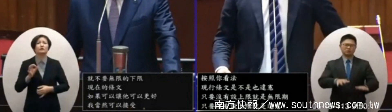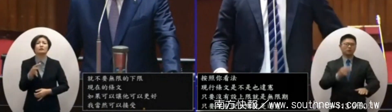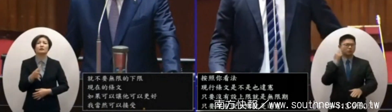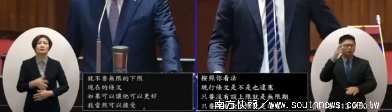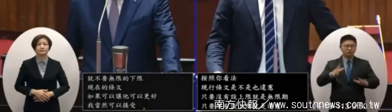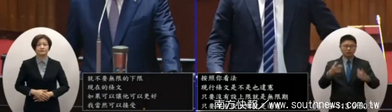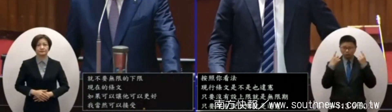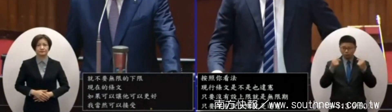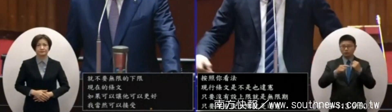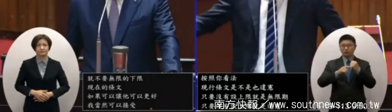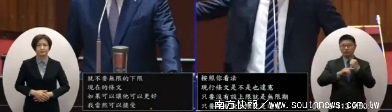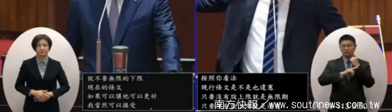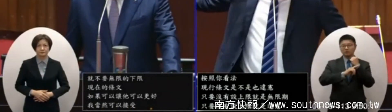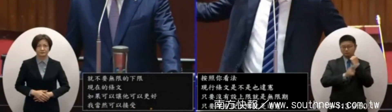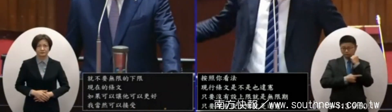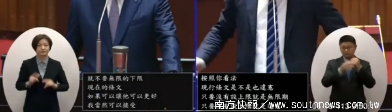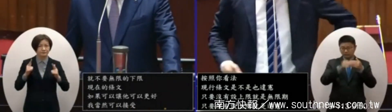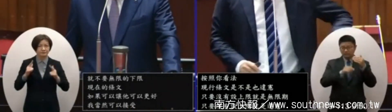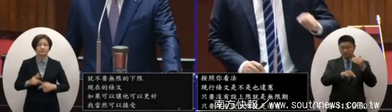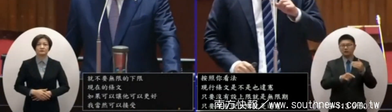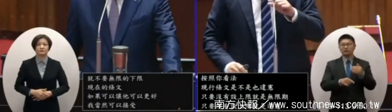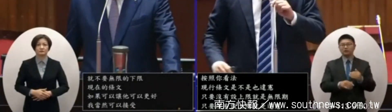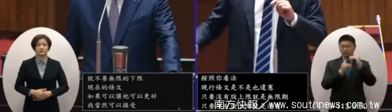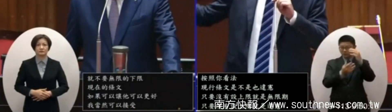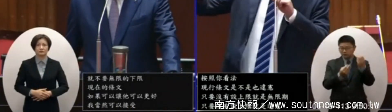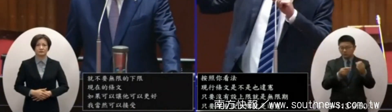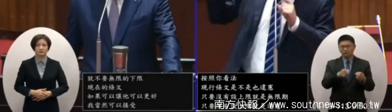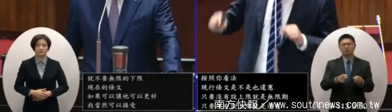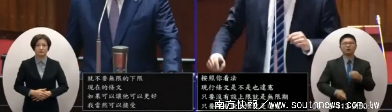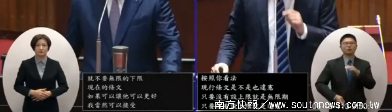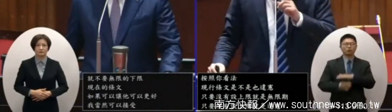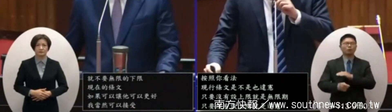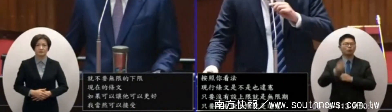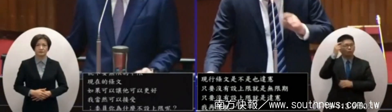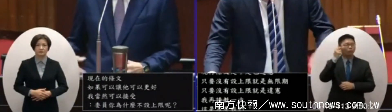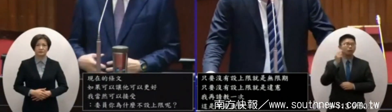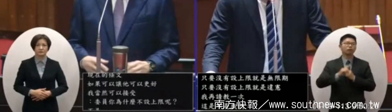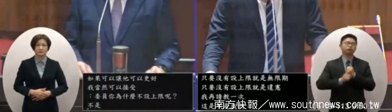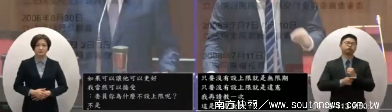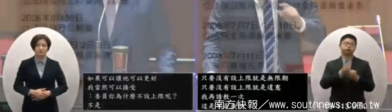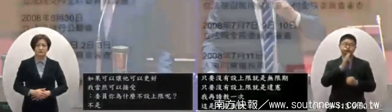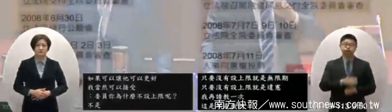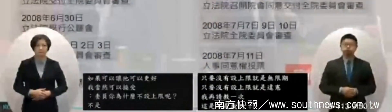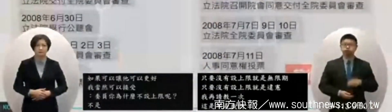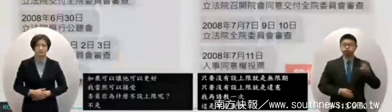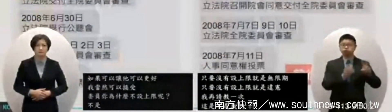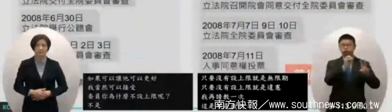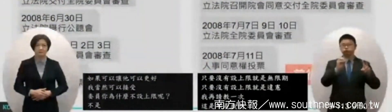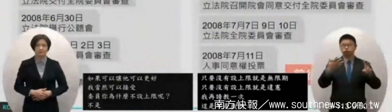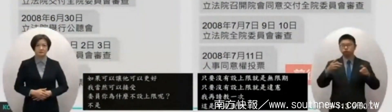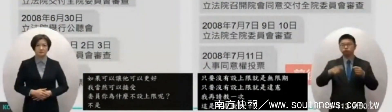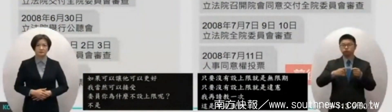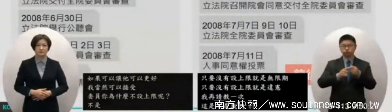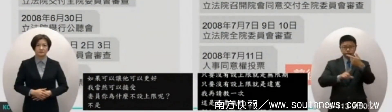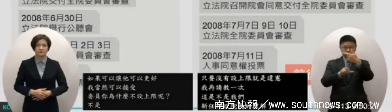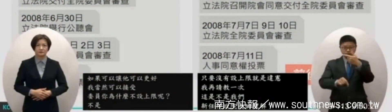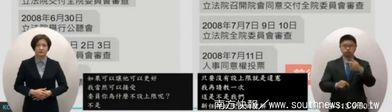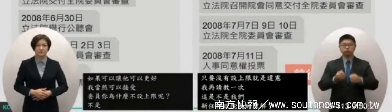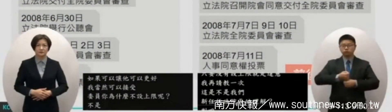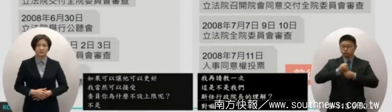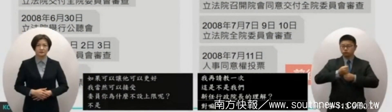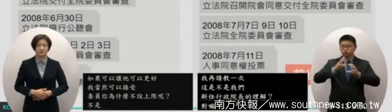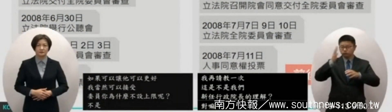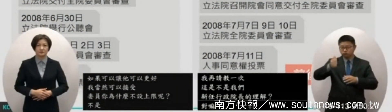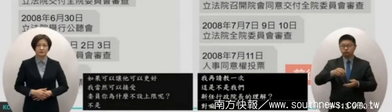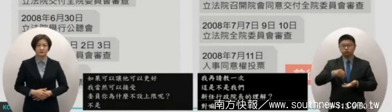現行的條文也違憲嘛來為什麼不設上限我們來看一下2008年6月的時候馬英